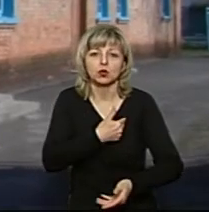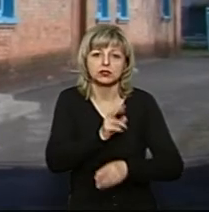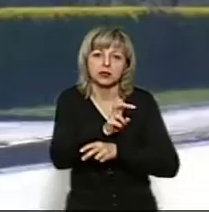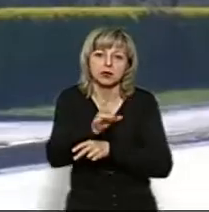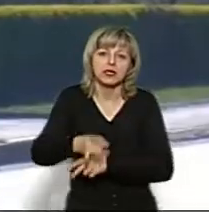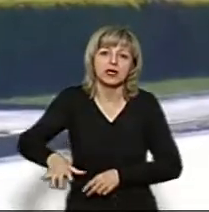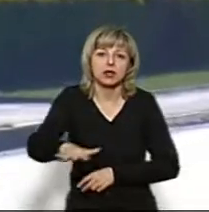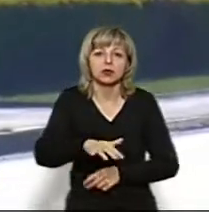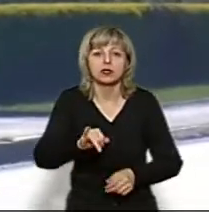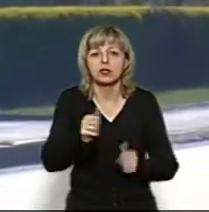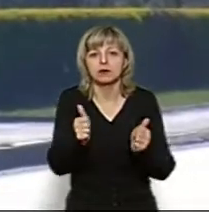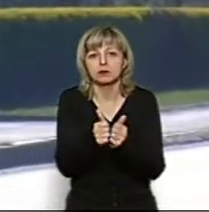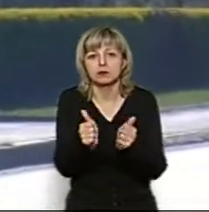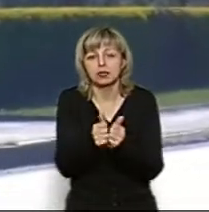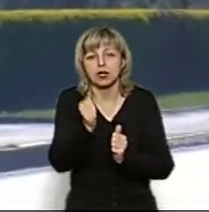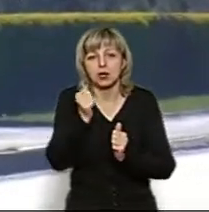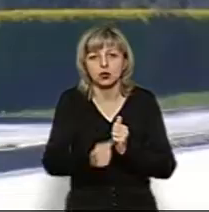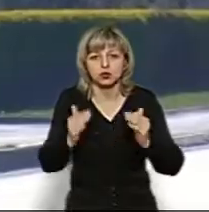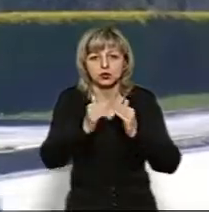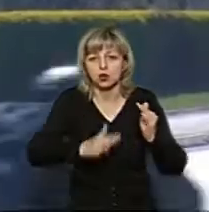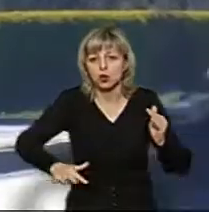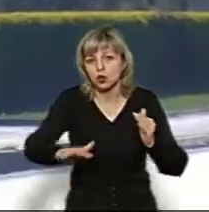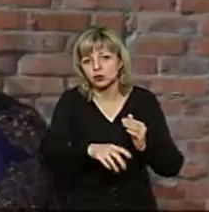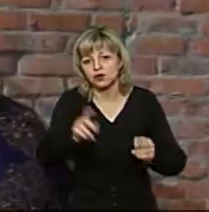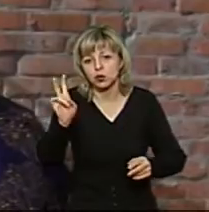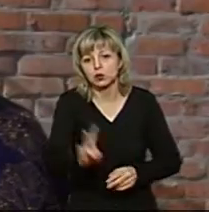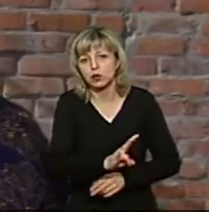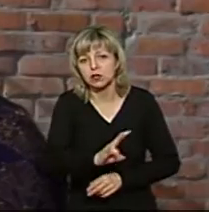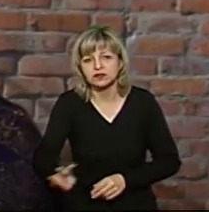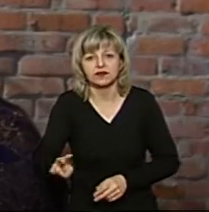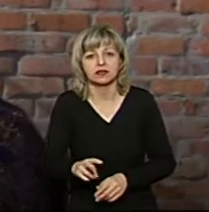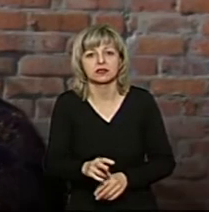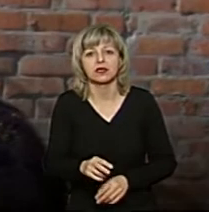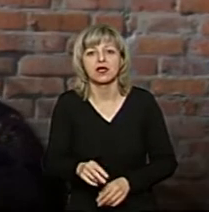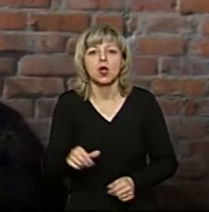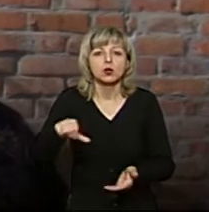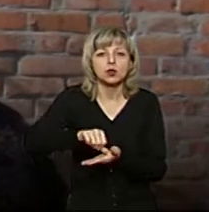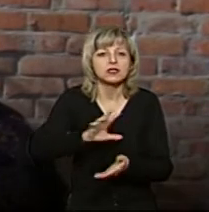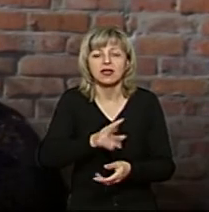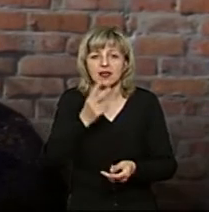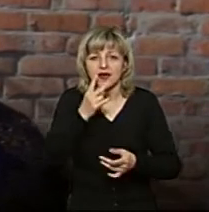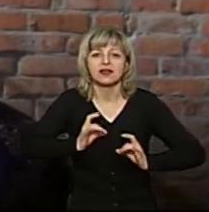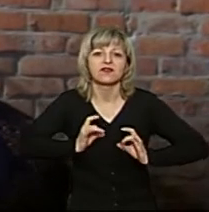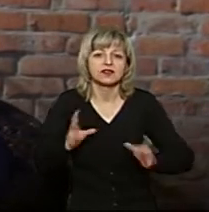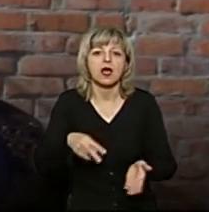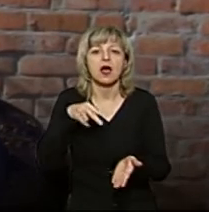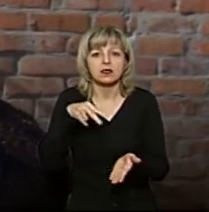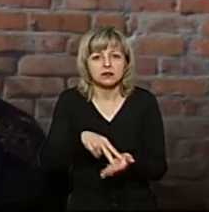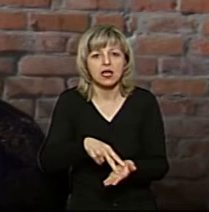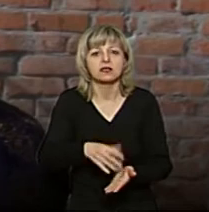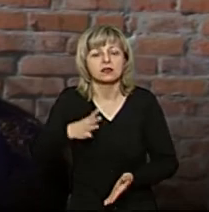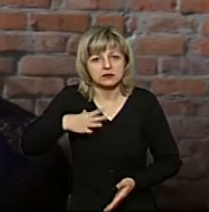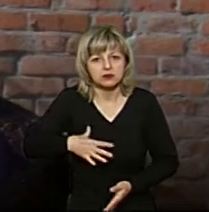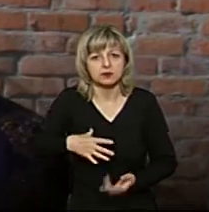пройти мікрорайоном і біля кожного двору освятити паски. «Долучайтеся не як до видовища, а станьте і по божності